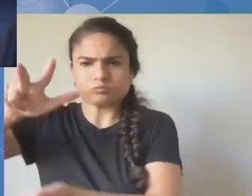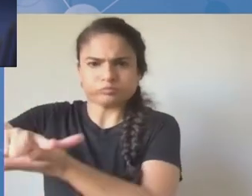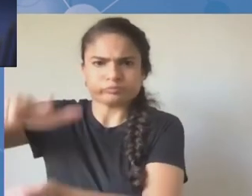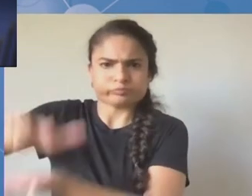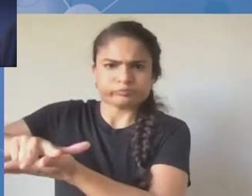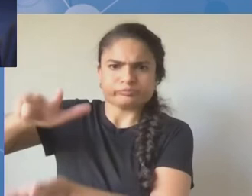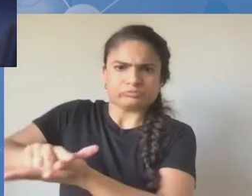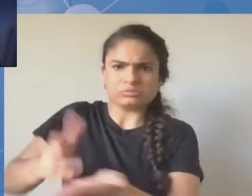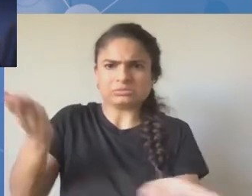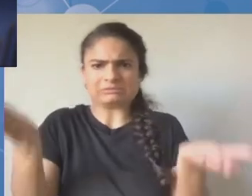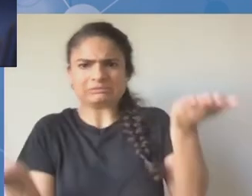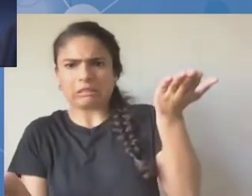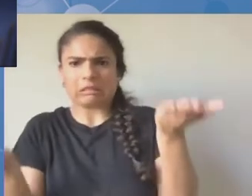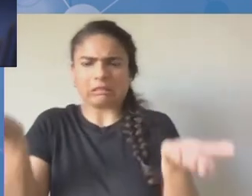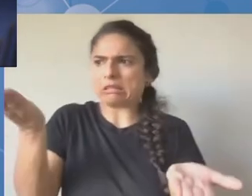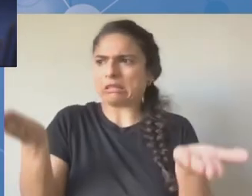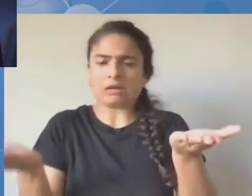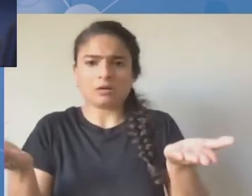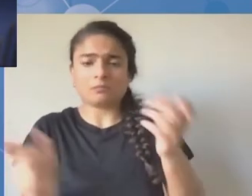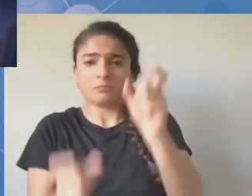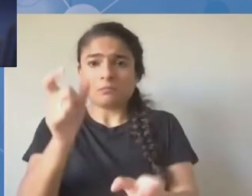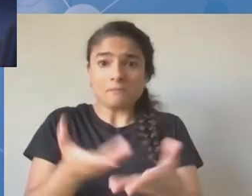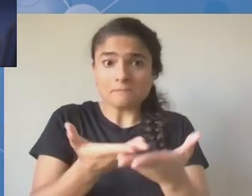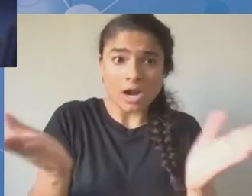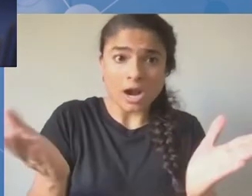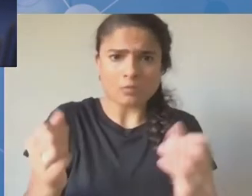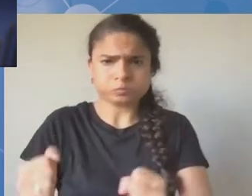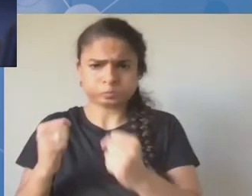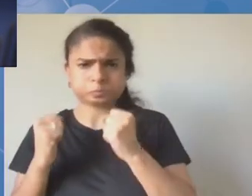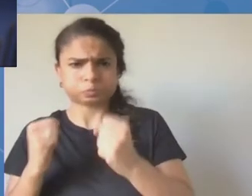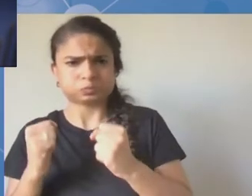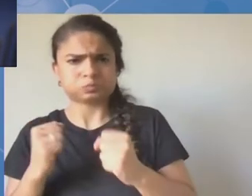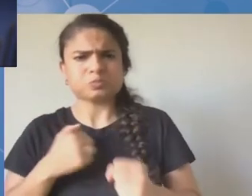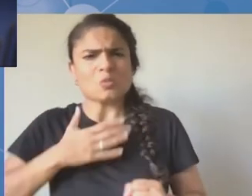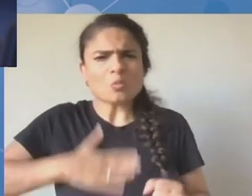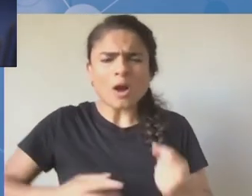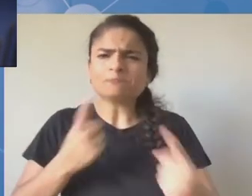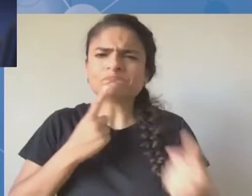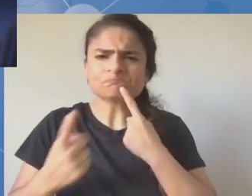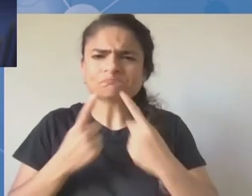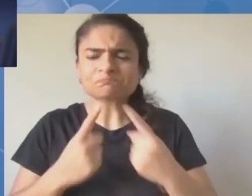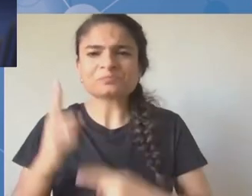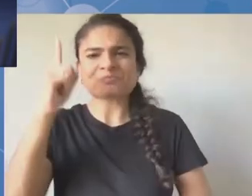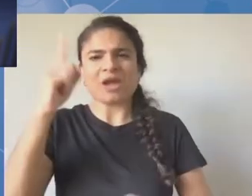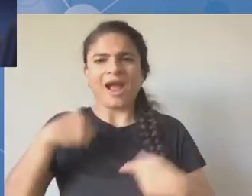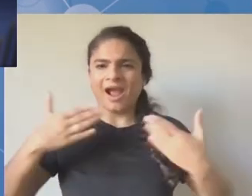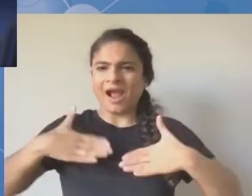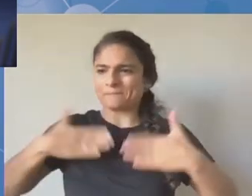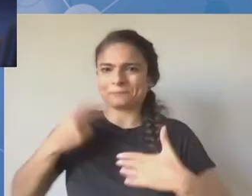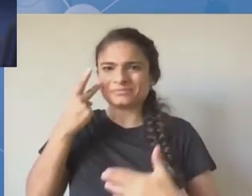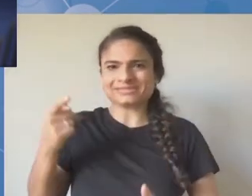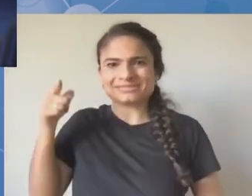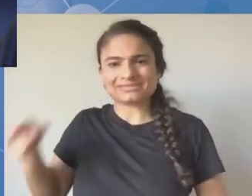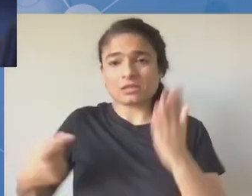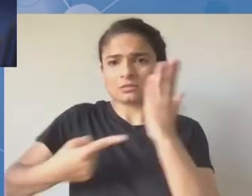swoich opinii i potrzeb na forum IGF, a powiązaniem tego z działalnością relewantnych